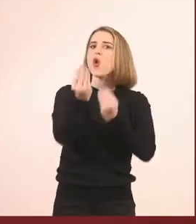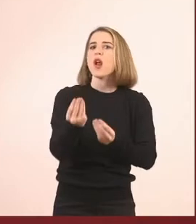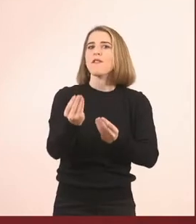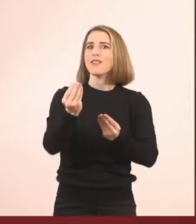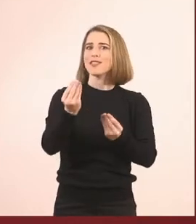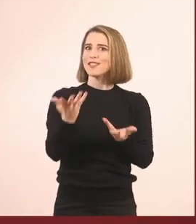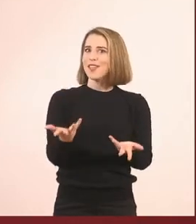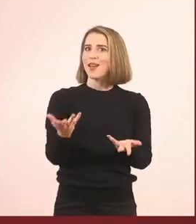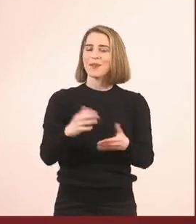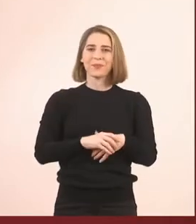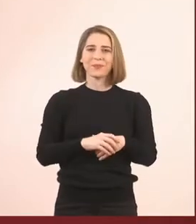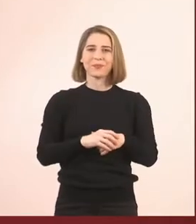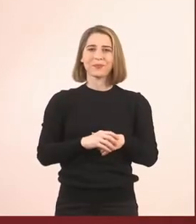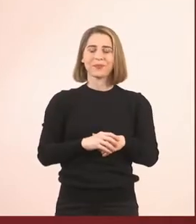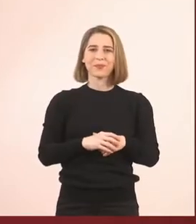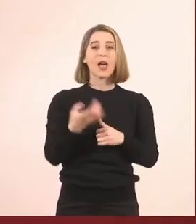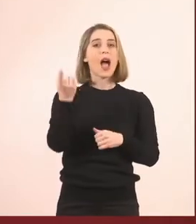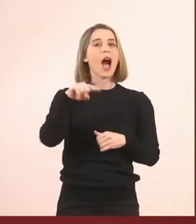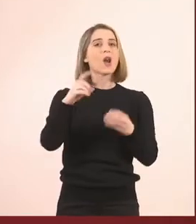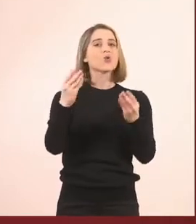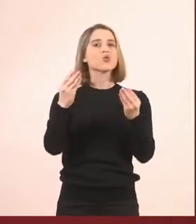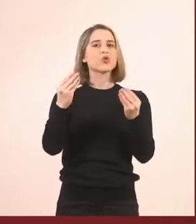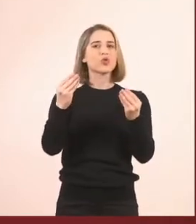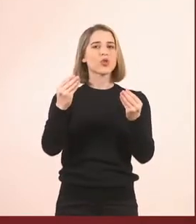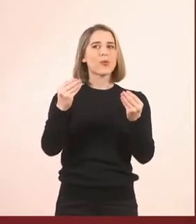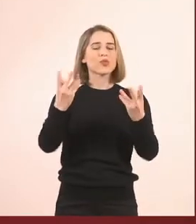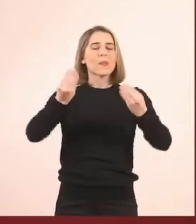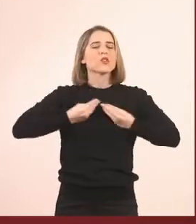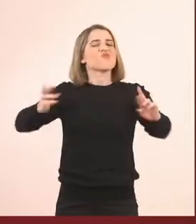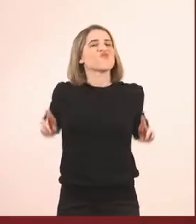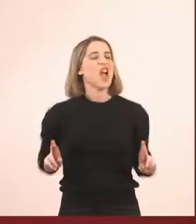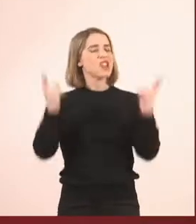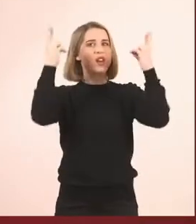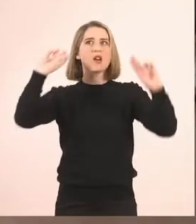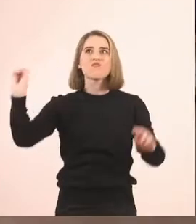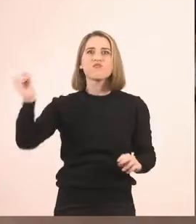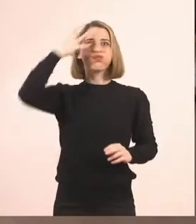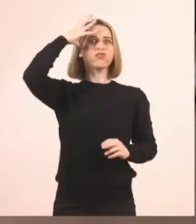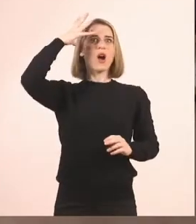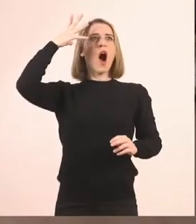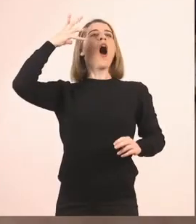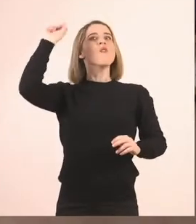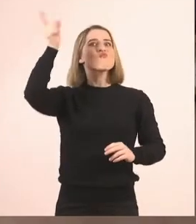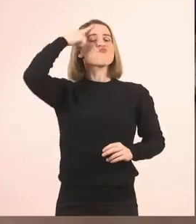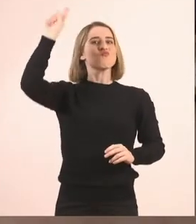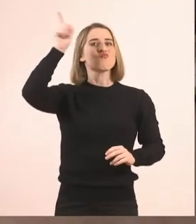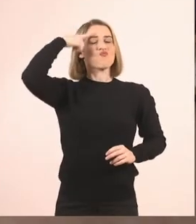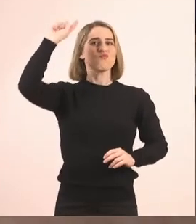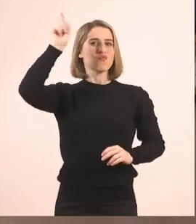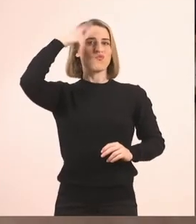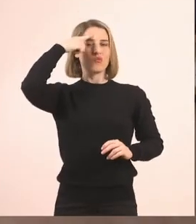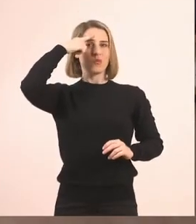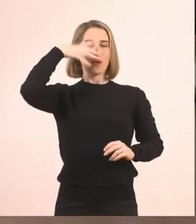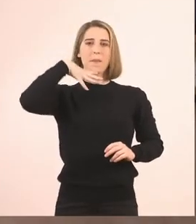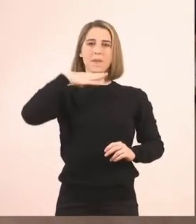οπότε ένας άλλος τρόπος για να πάρουμε έμπνευση για το ρόλο μας, αφού έχουμε διάσει από τα